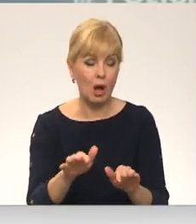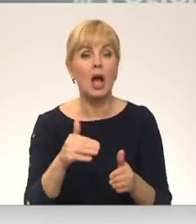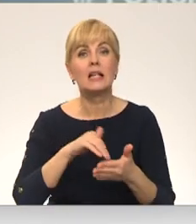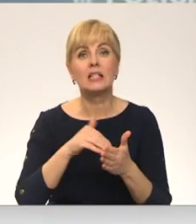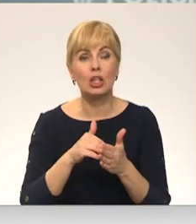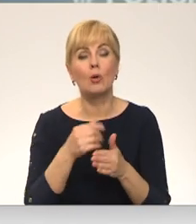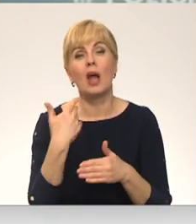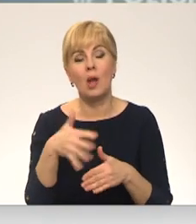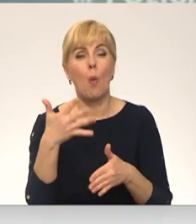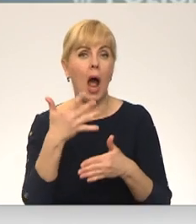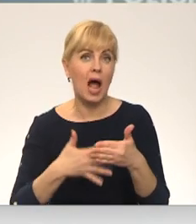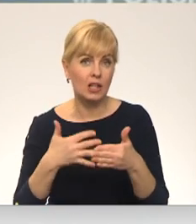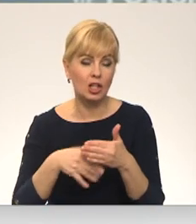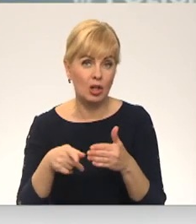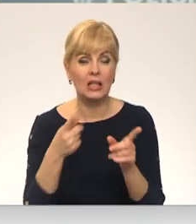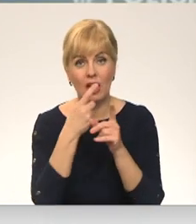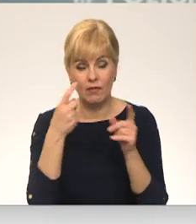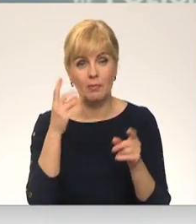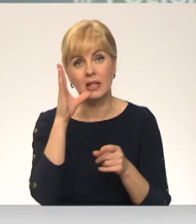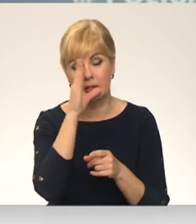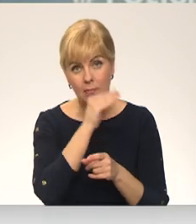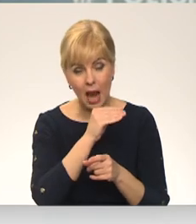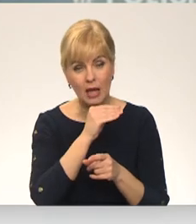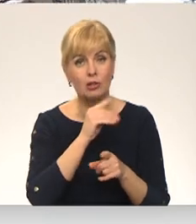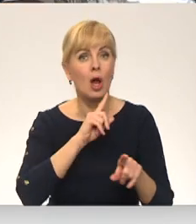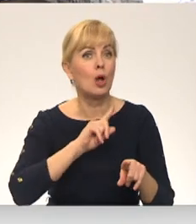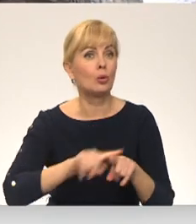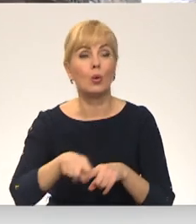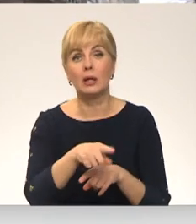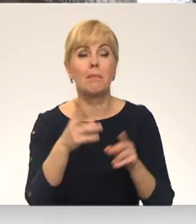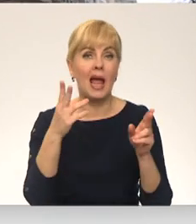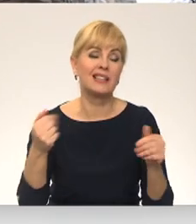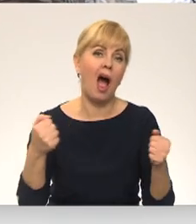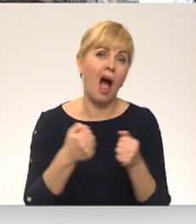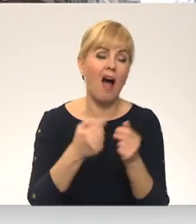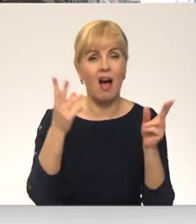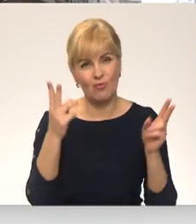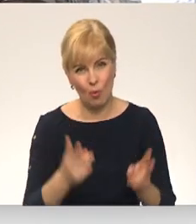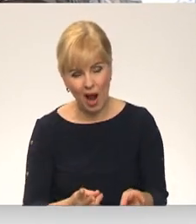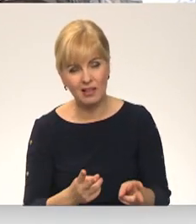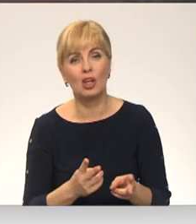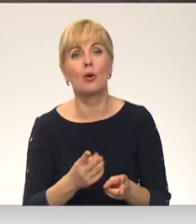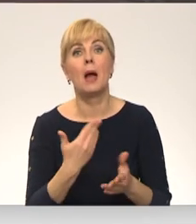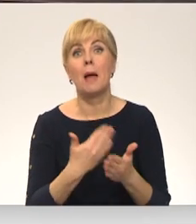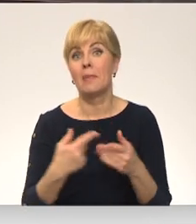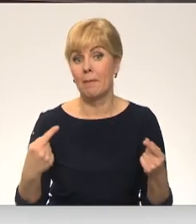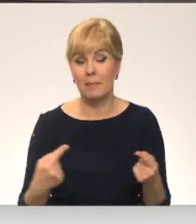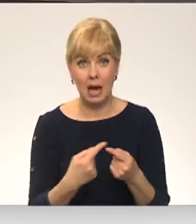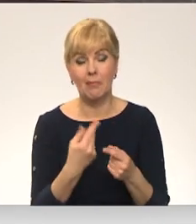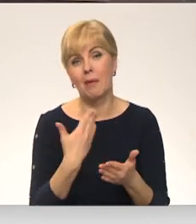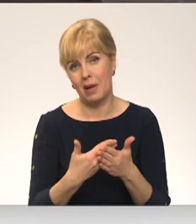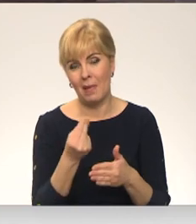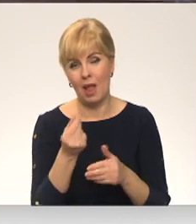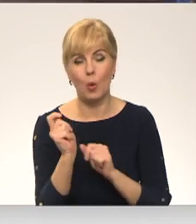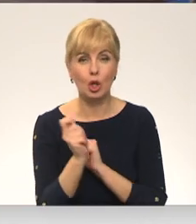atrasināta, ka viņam tiešām šī informācija ir pieejamiet līten uzreiz pēc paša notikuma. Faktiski, ja tiek piemērotas naudas sots,